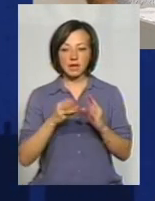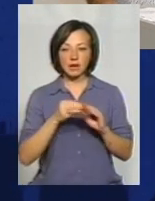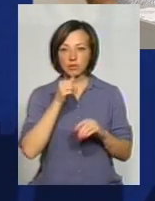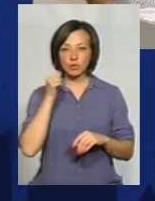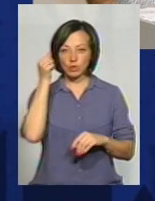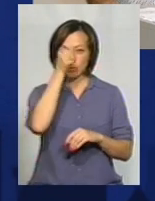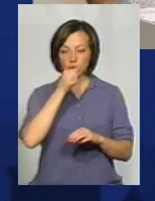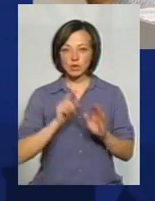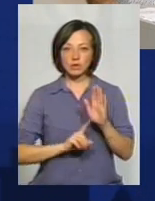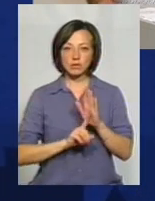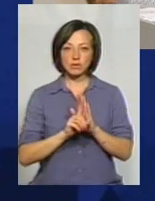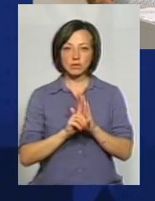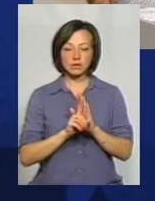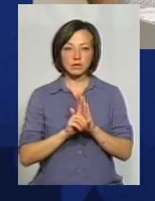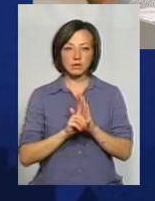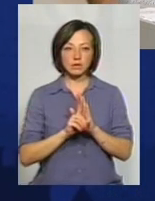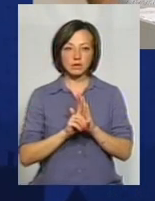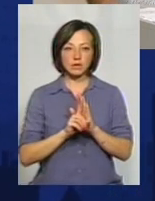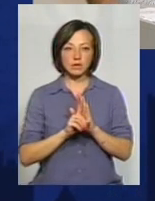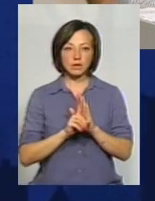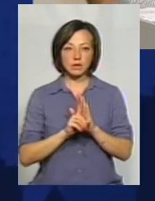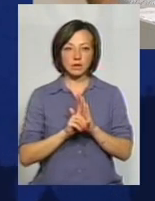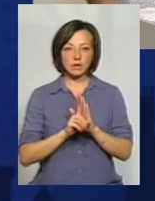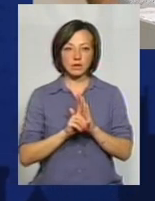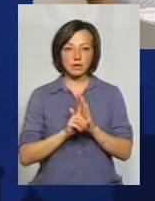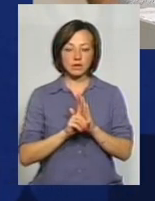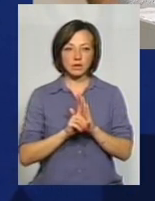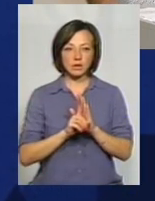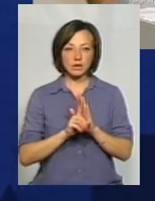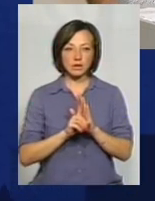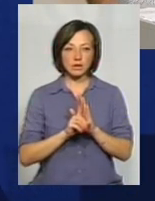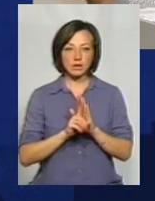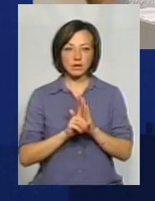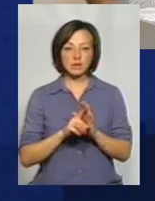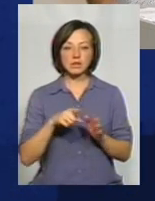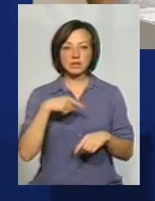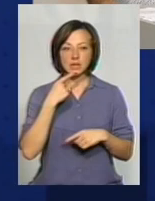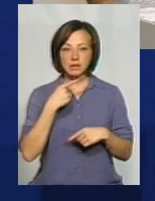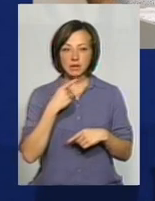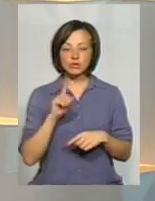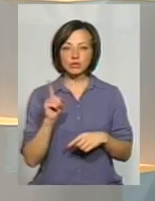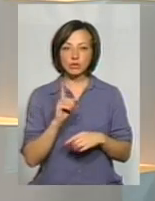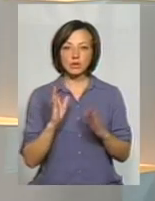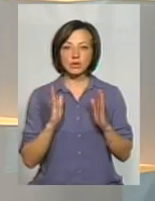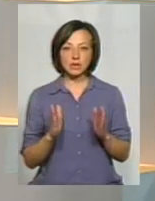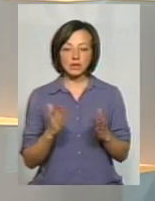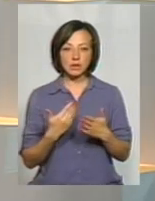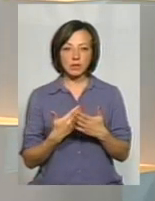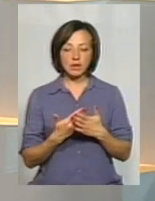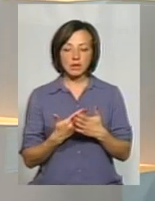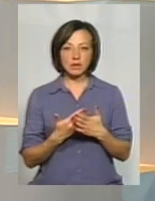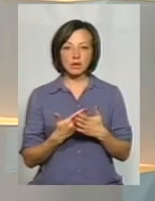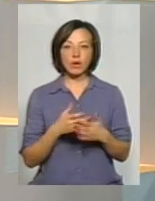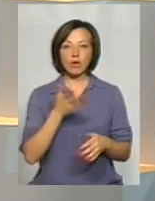році ми розпочали оцю практику. Те, що сказали тільки що, наприклад, коли ми